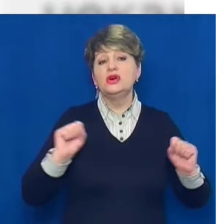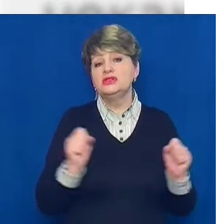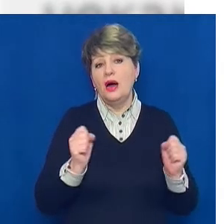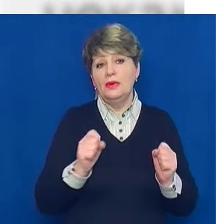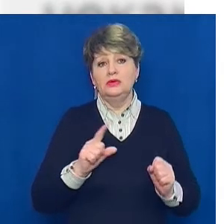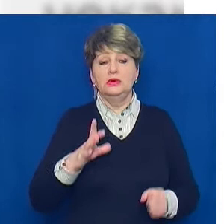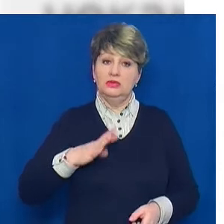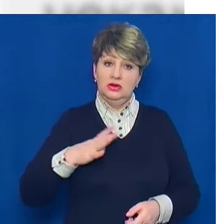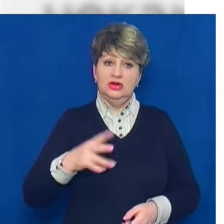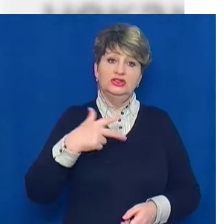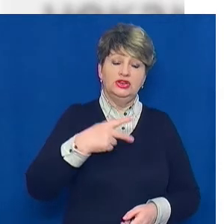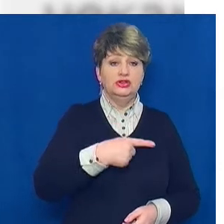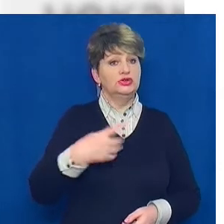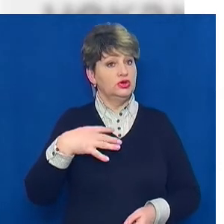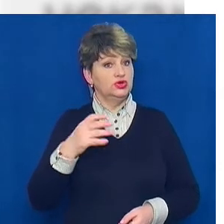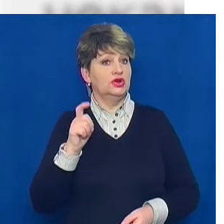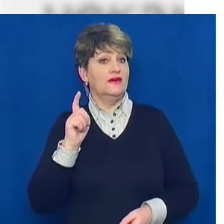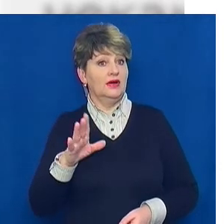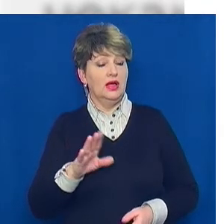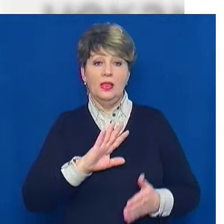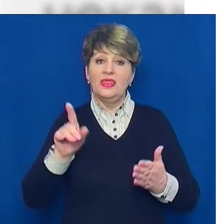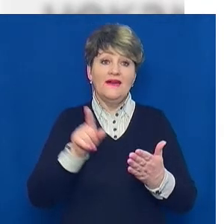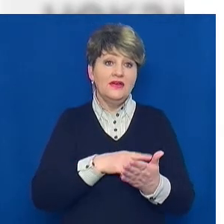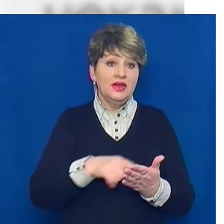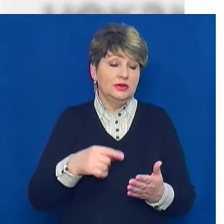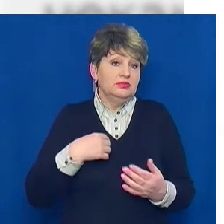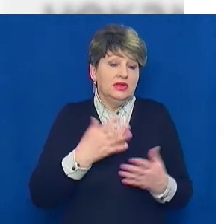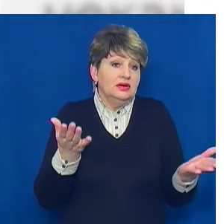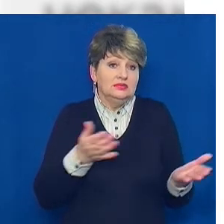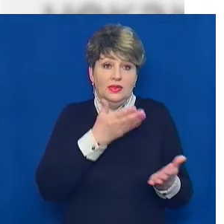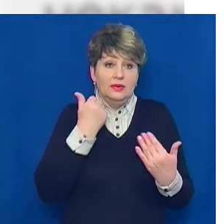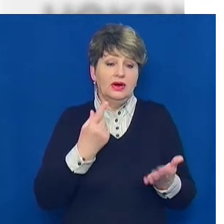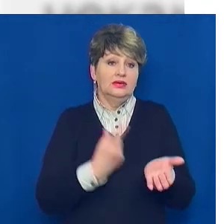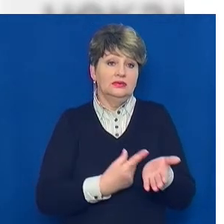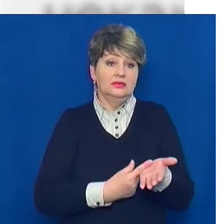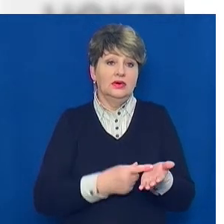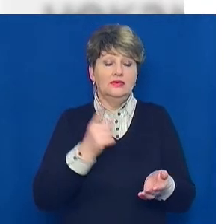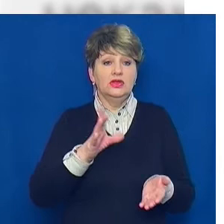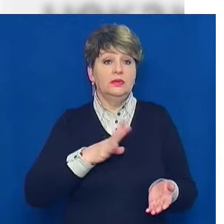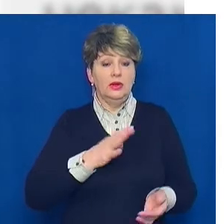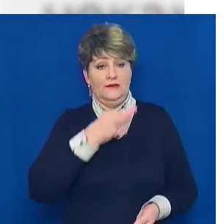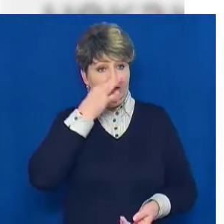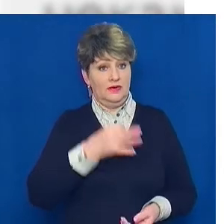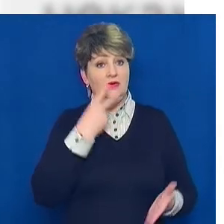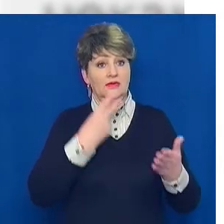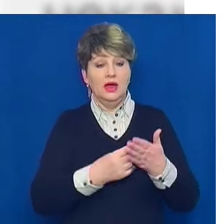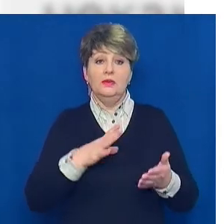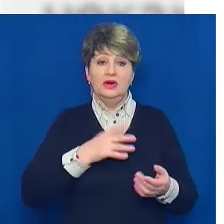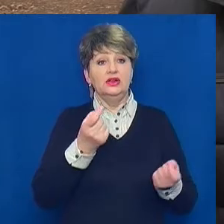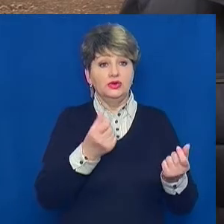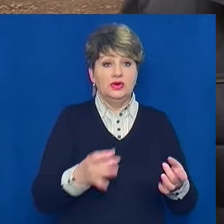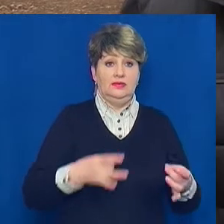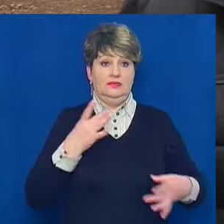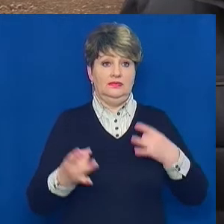чекали близько 30-40 хвилин. Навірити їм не мала підстав, тому що вони мали відповідальний вигляд і були трохи знервованими.